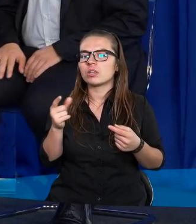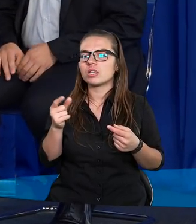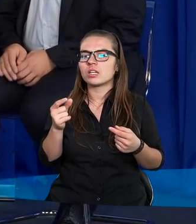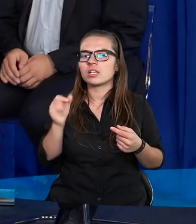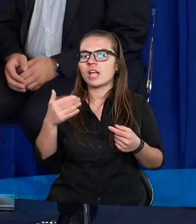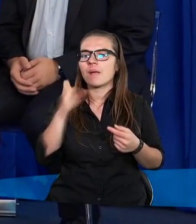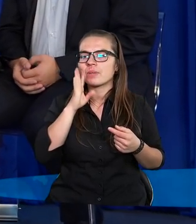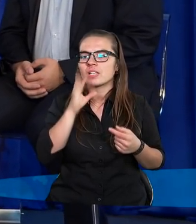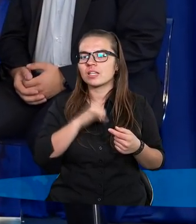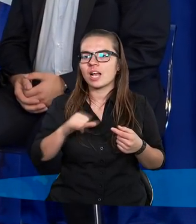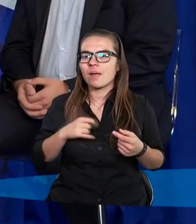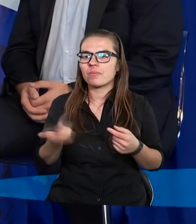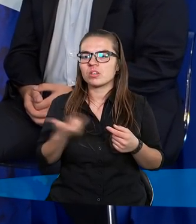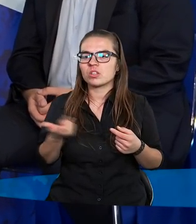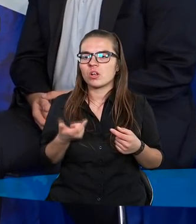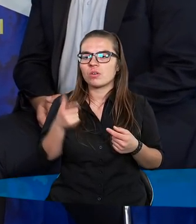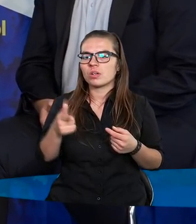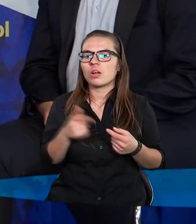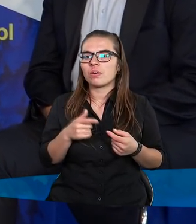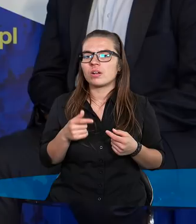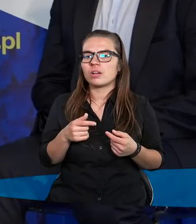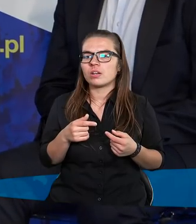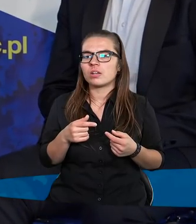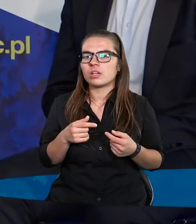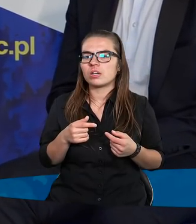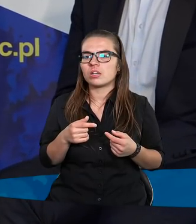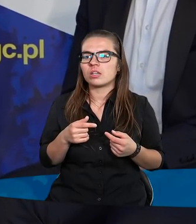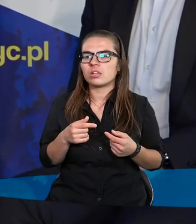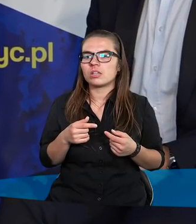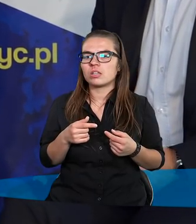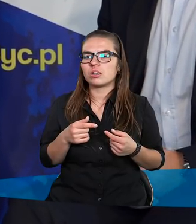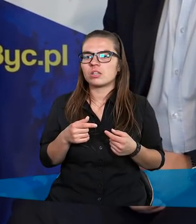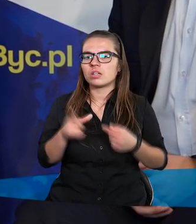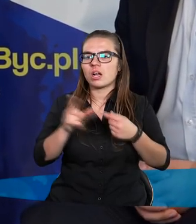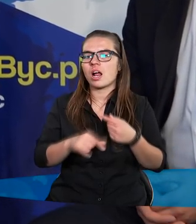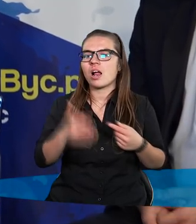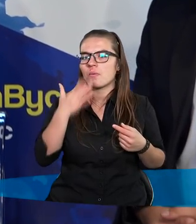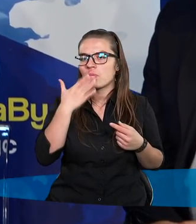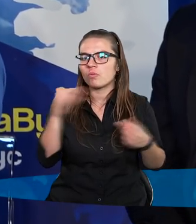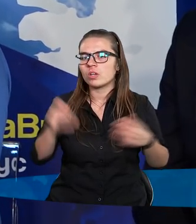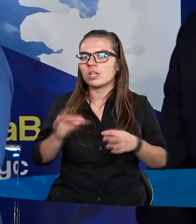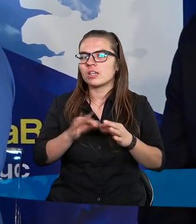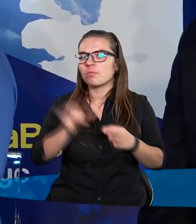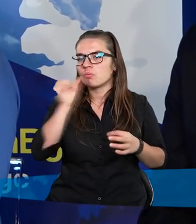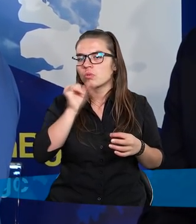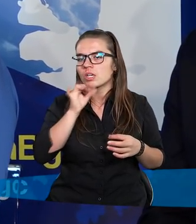taki sam. I tak by prawdopodobnie poginęli. Ale mówię, gdybyśmy spróbowali faktycznie na